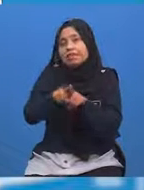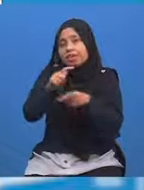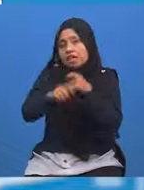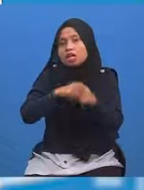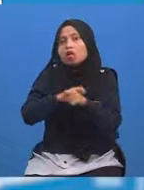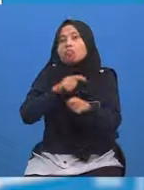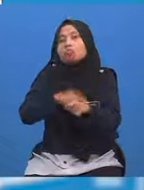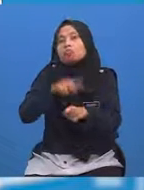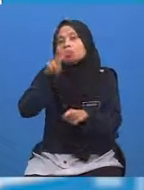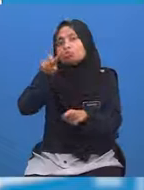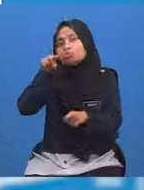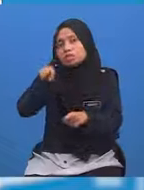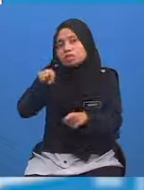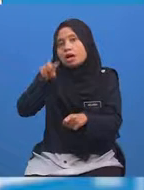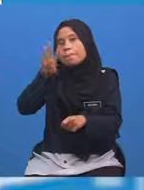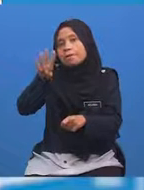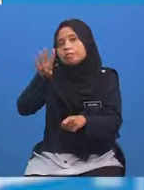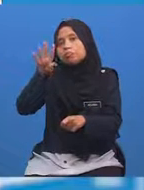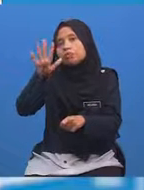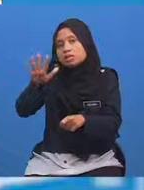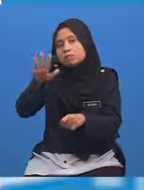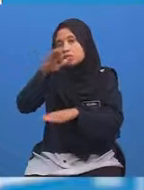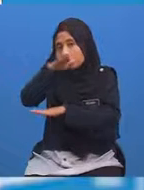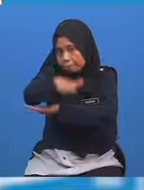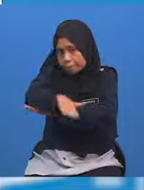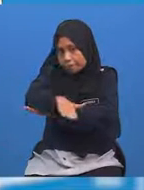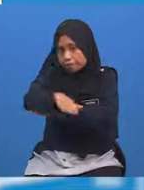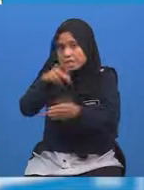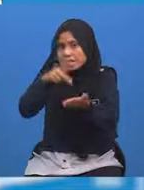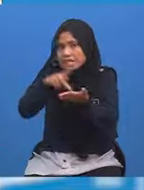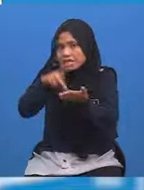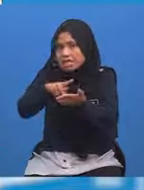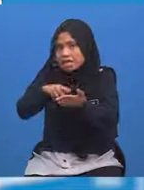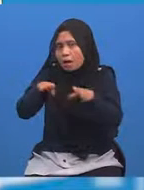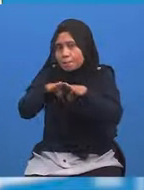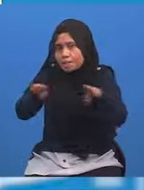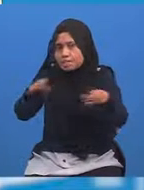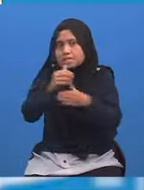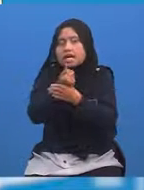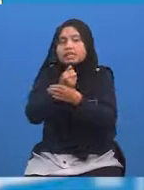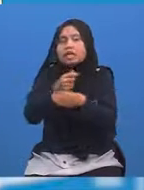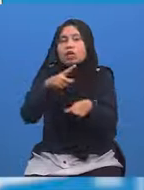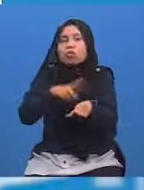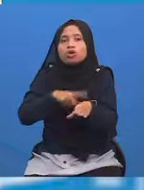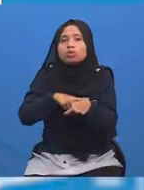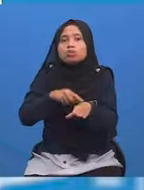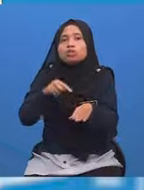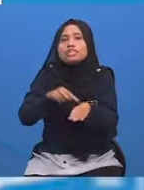2.45 petang Kira beza antara waktu di Kuala Lumpur dengan waktu